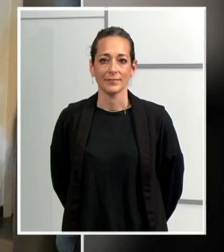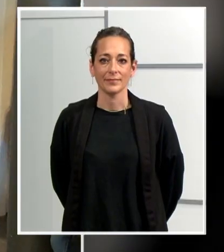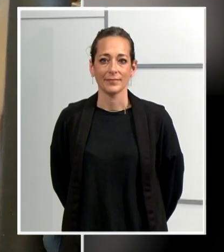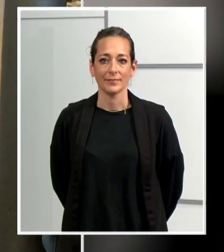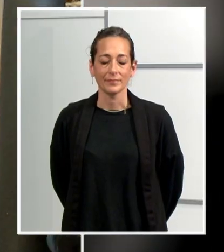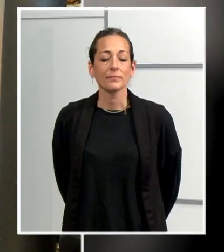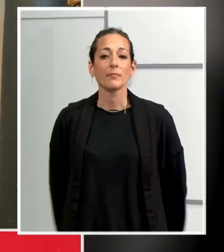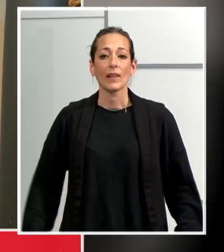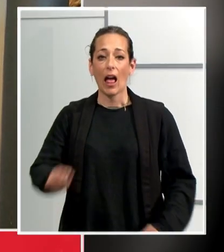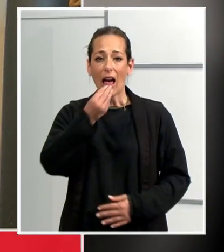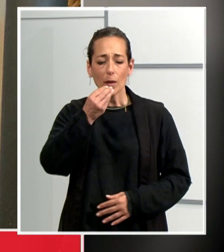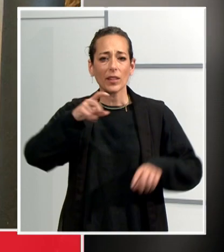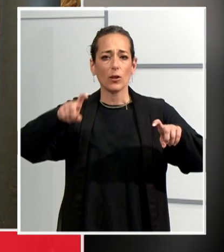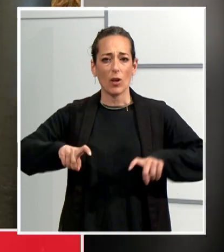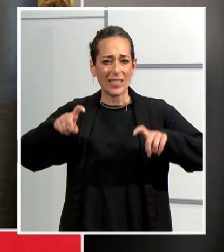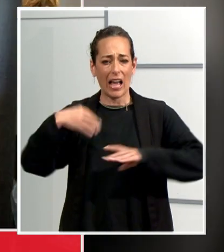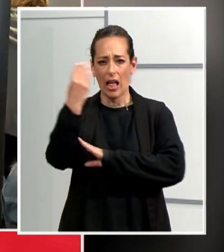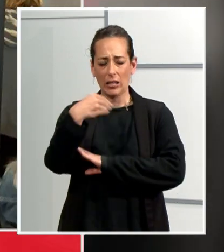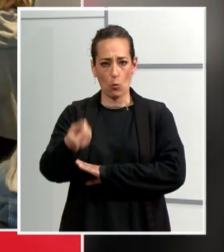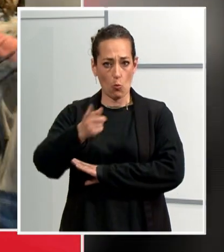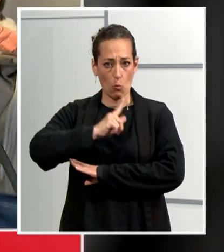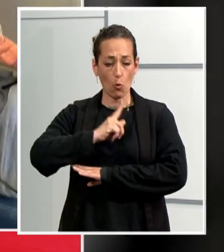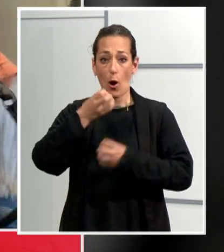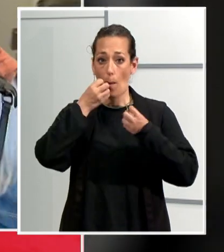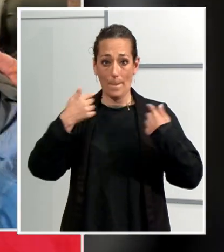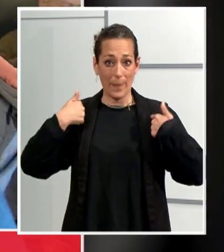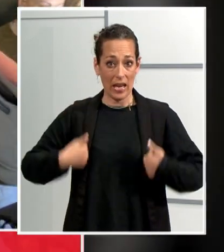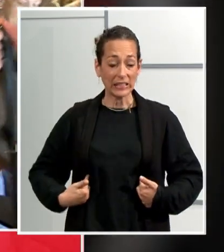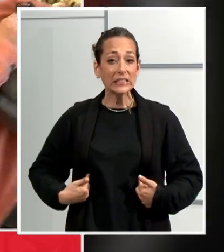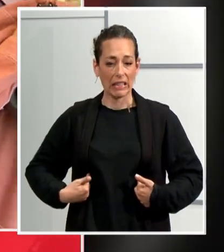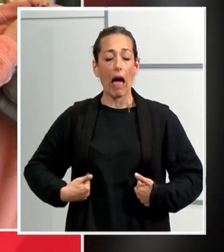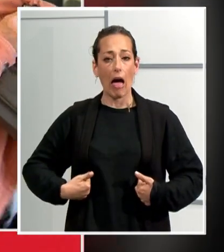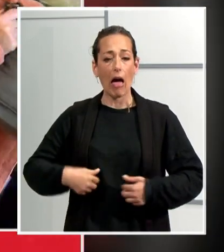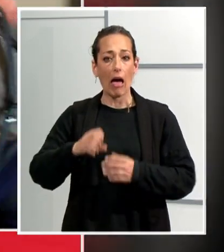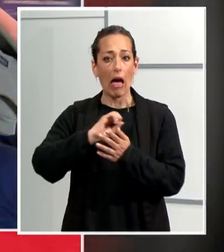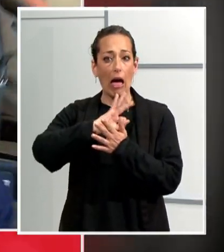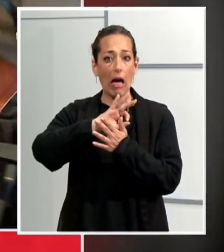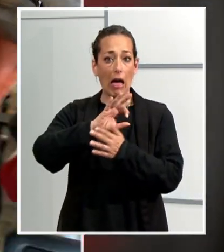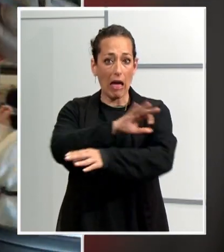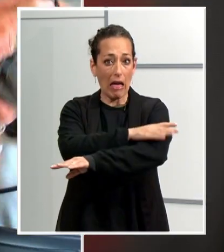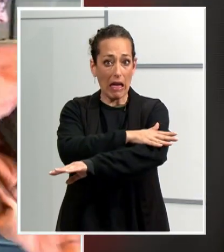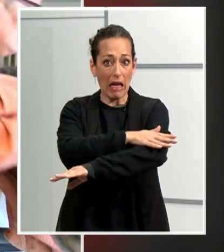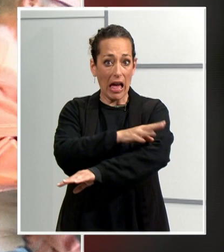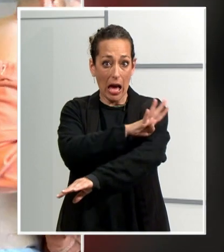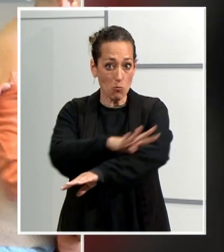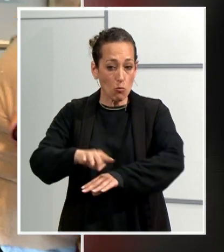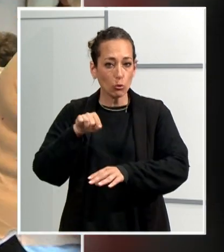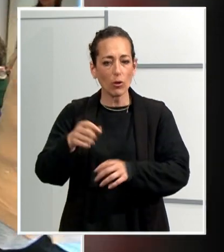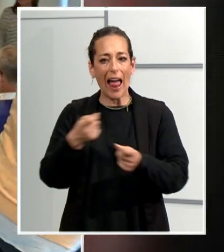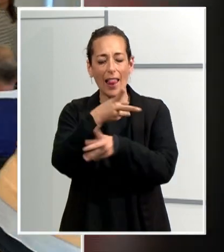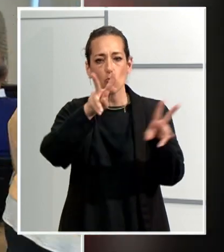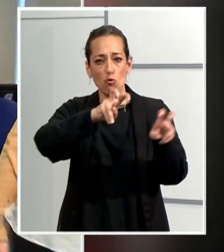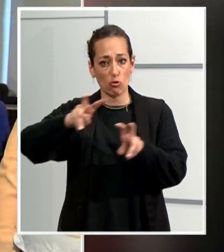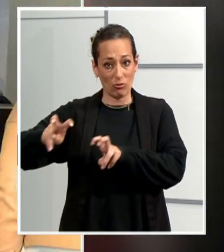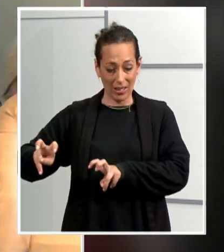L'alimentació, el descans, les autocures o el benestar emocional són només alguns aspectes de salut que el cap s'enlletja tractarà entre els